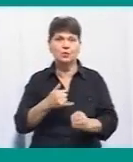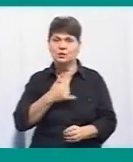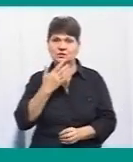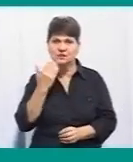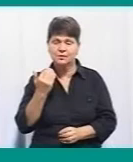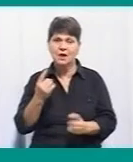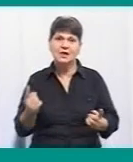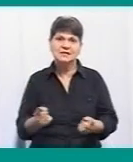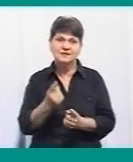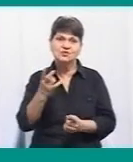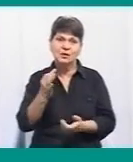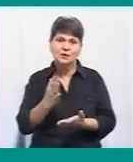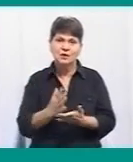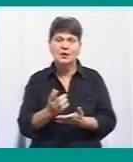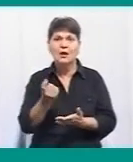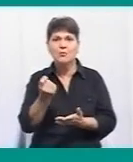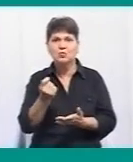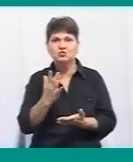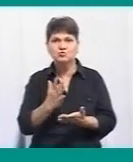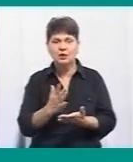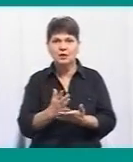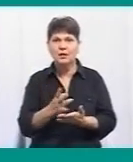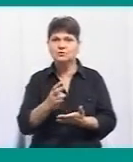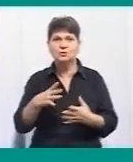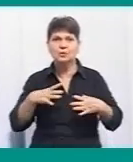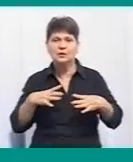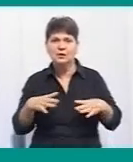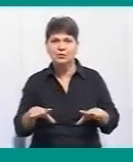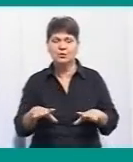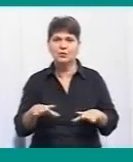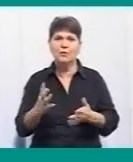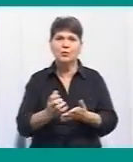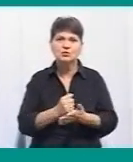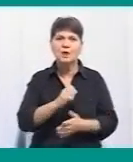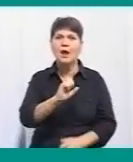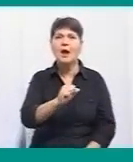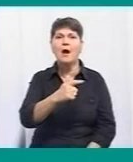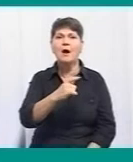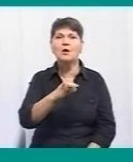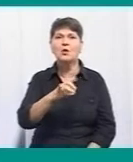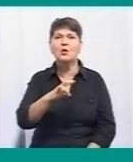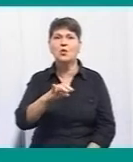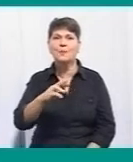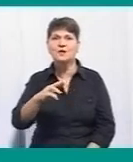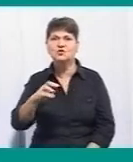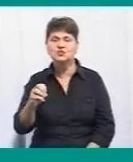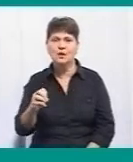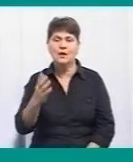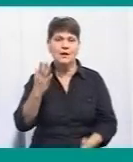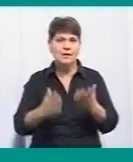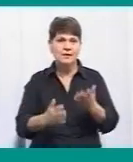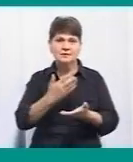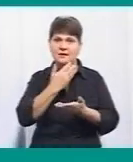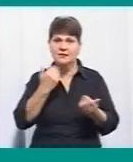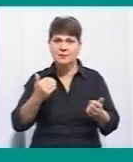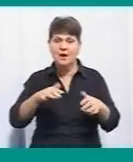Місця, звичайно, є, але місто потрохи жвіріше є. Як би там не було, то в ергономічному отримали, то шедість там отримали. Якщо немає в